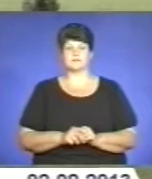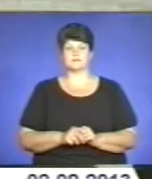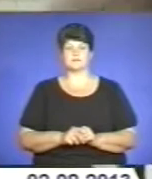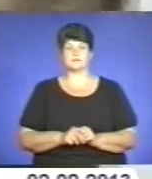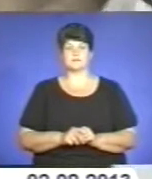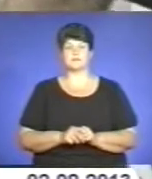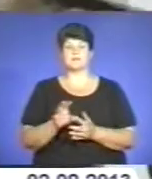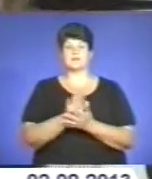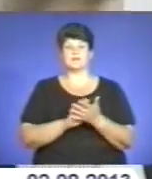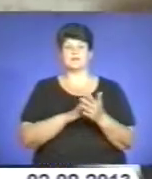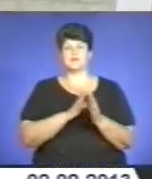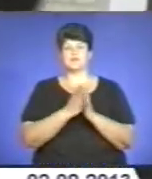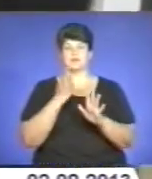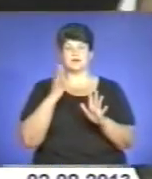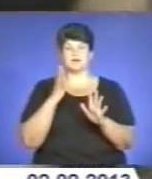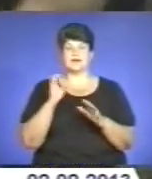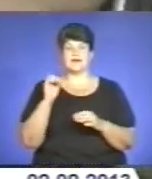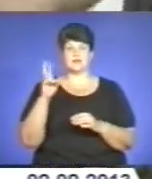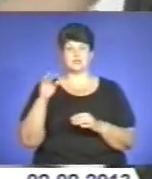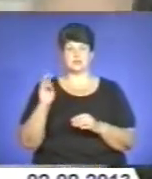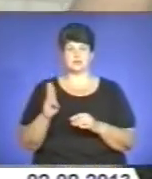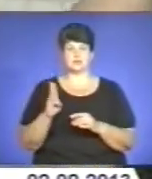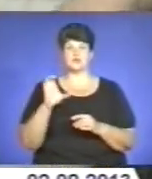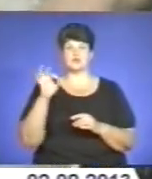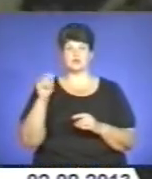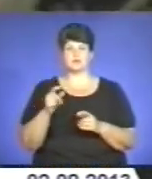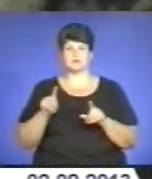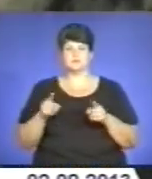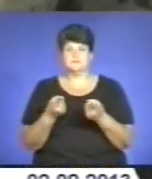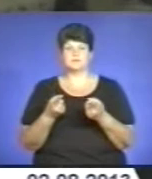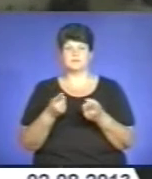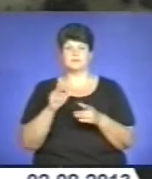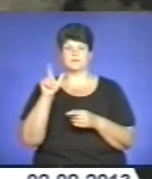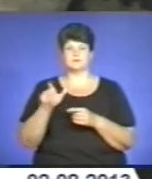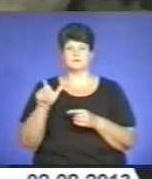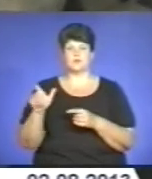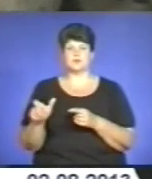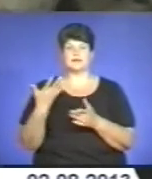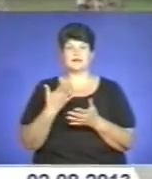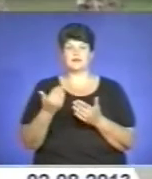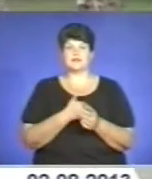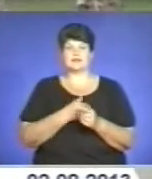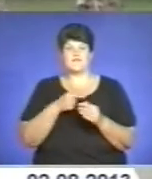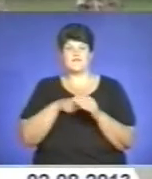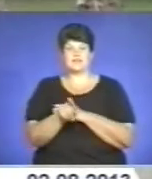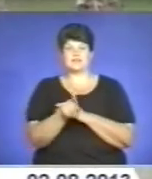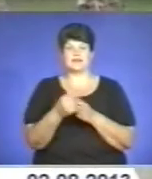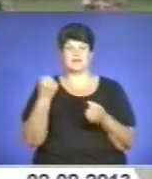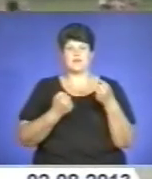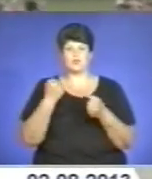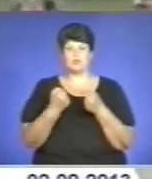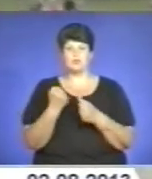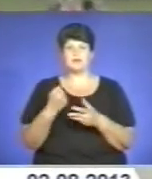Далі була черга справжнього екшену. Соколи затримували злочинця, який намагався втекти від правоохоронців на автомобілі та знешкоджували